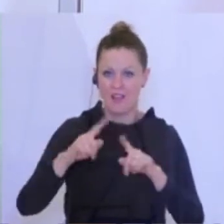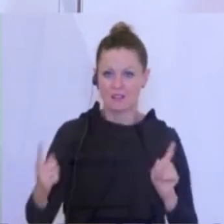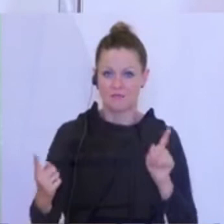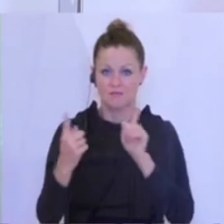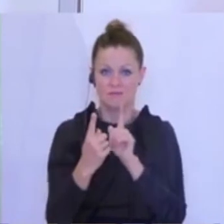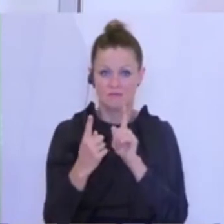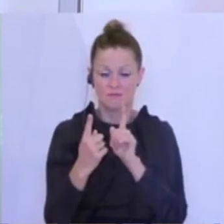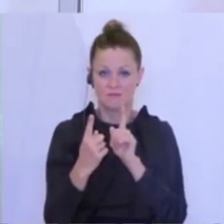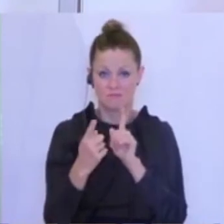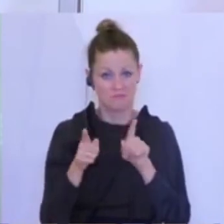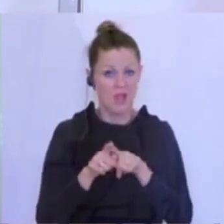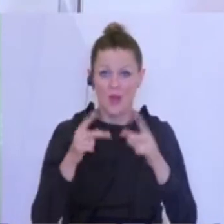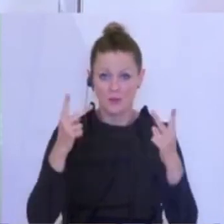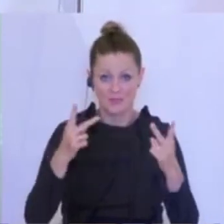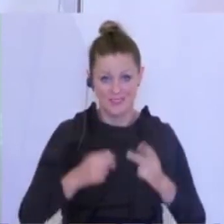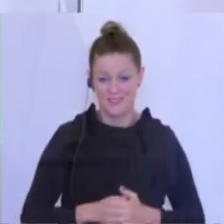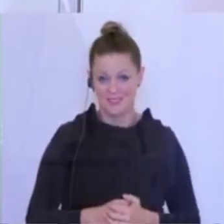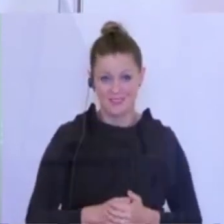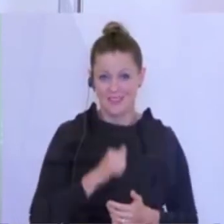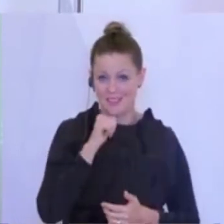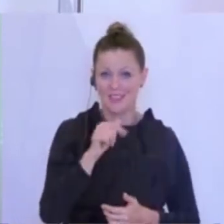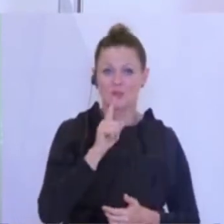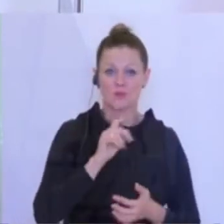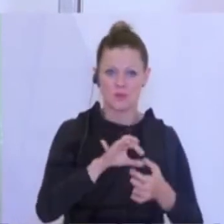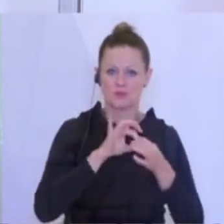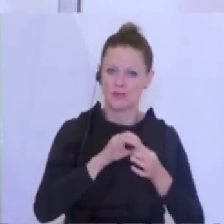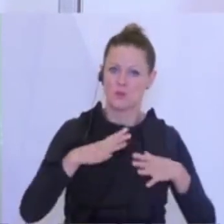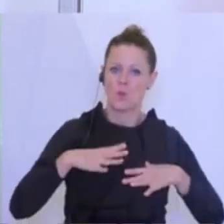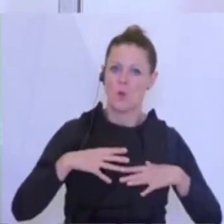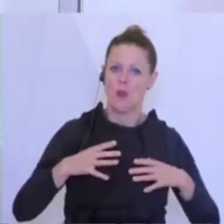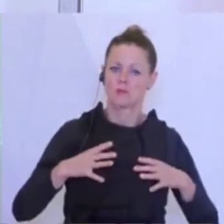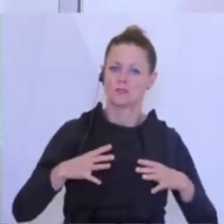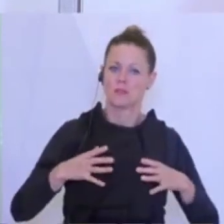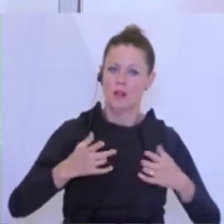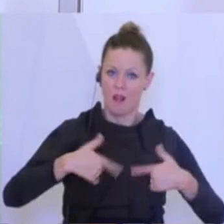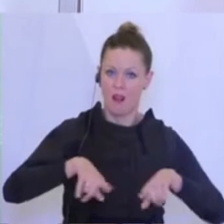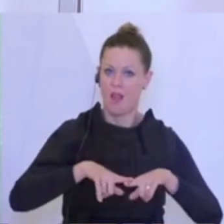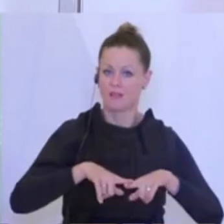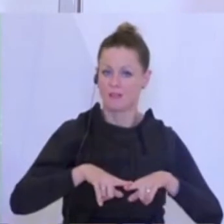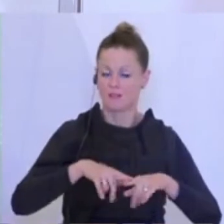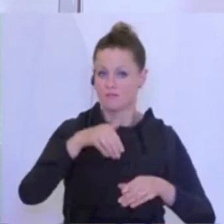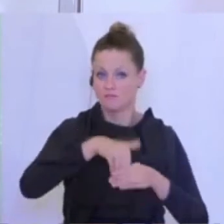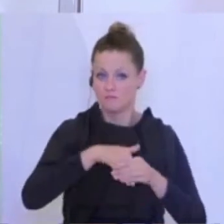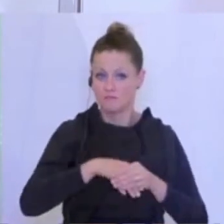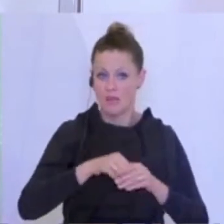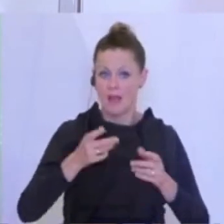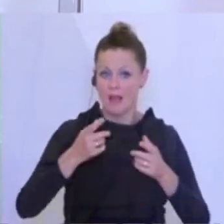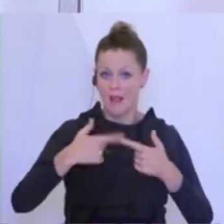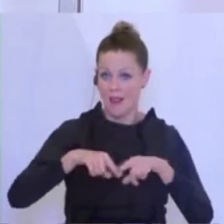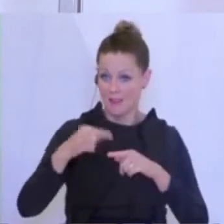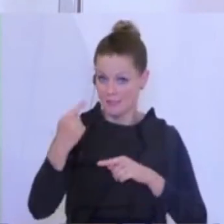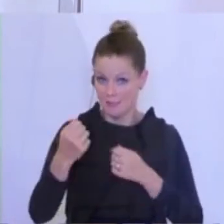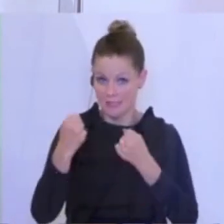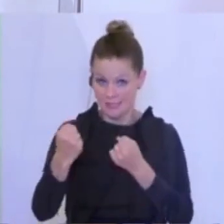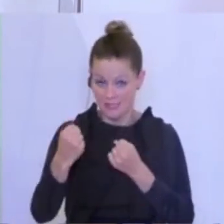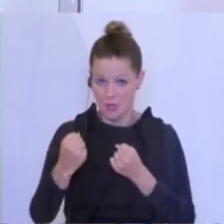nämlich genauso relevant. Es geht nicht nur bei den Urlaubsländern darum, wie sicher ist das Land selbst, sondern mit wem